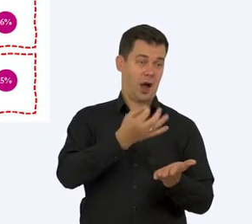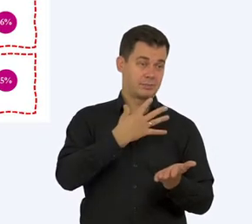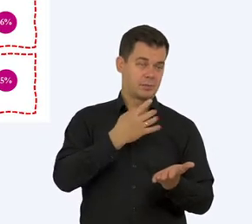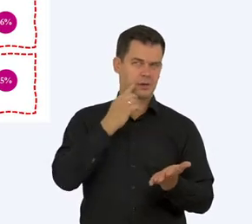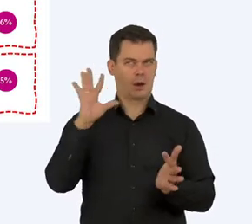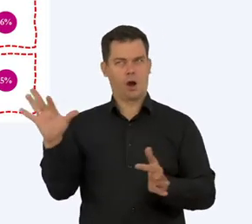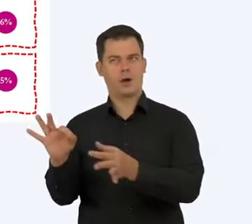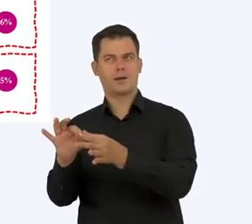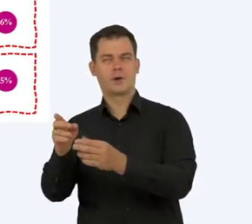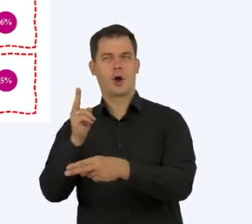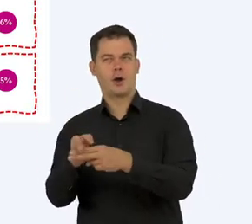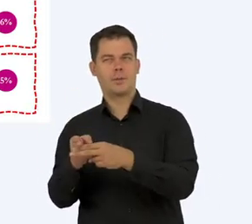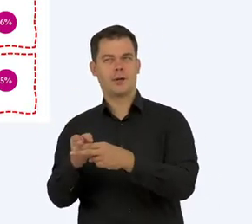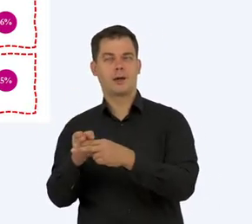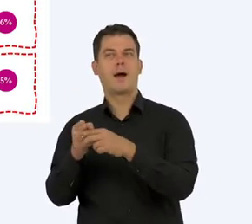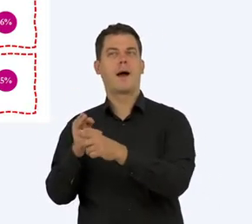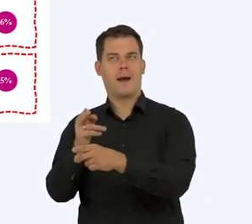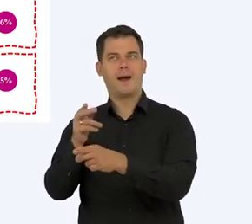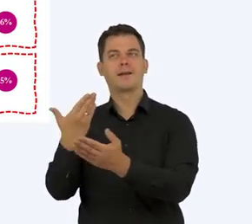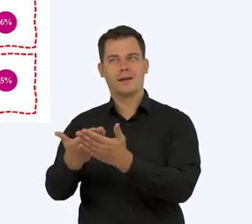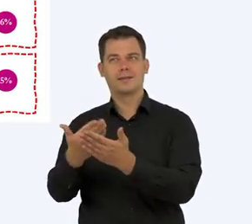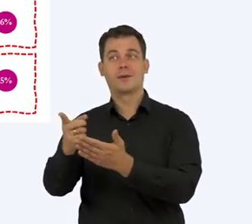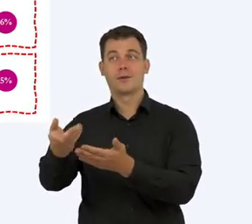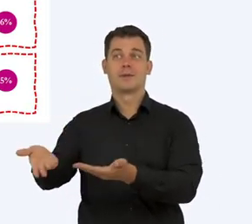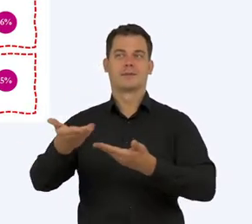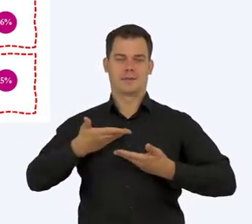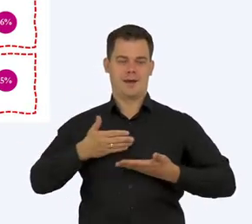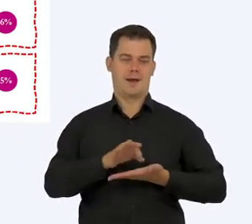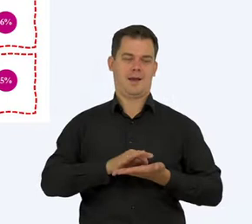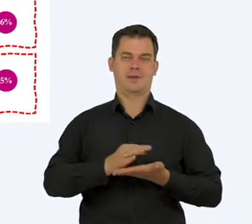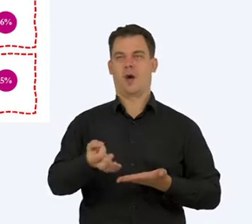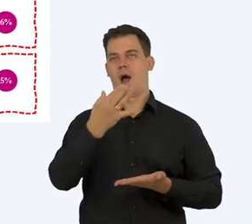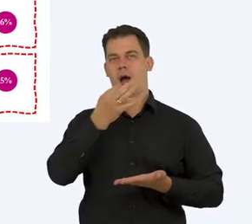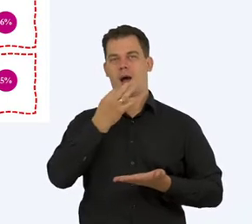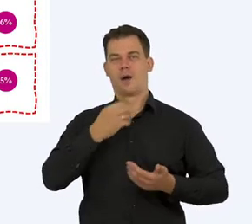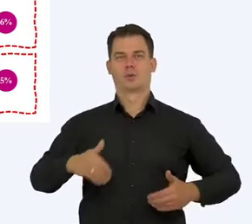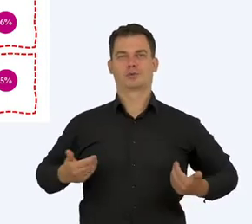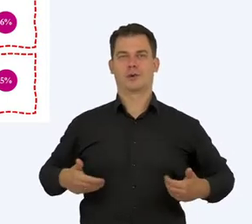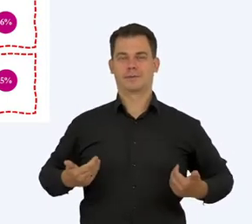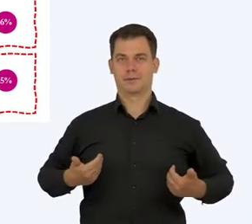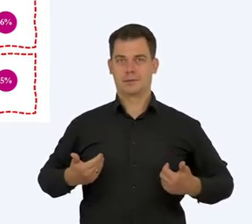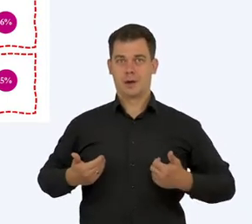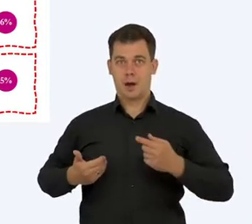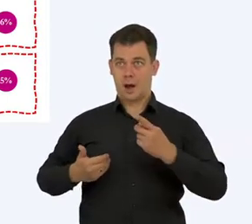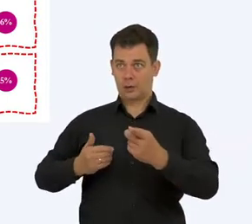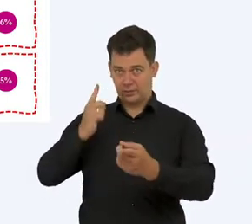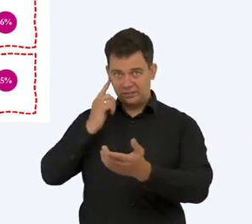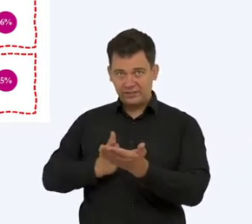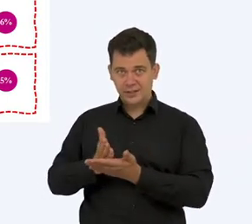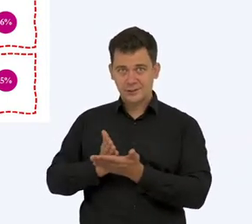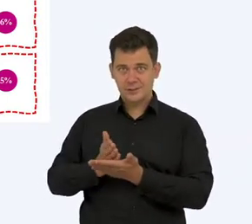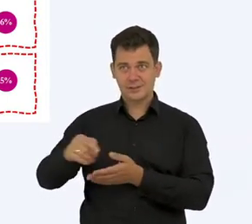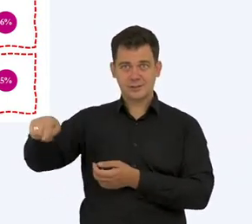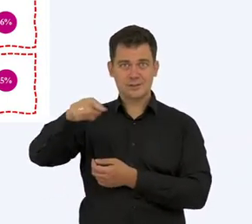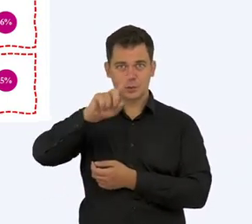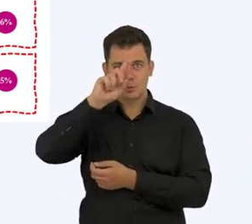tak jak farmaceutyki kojarzą nam się z chorobami, więc czasami sobie to, czasami sobie odwracamy. Ale jeżeli jest tak, jeżeli jest